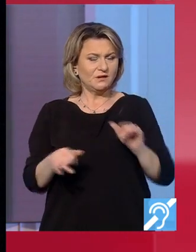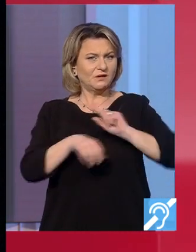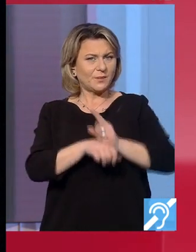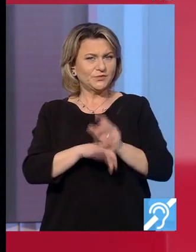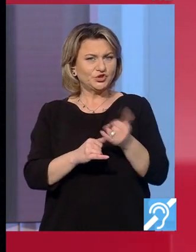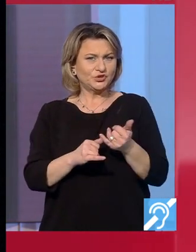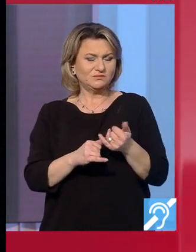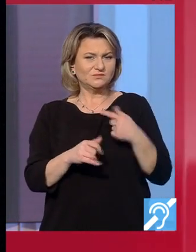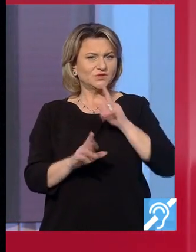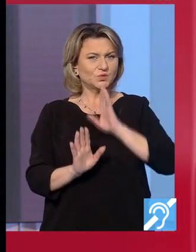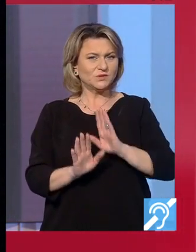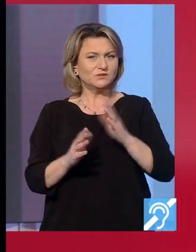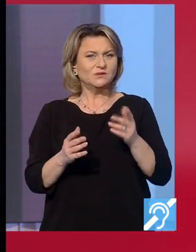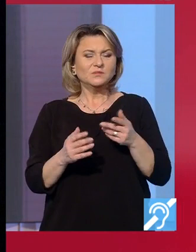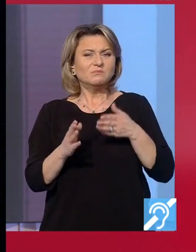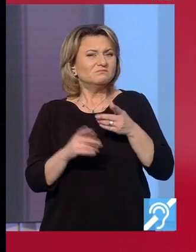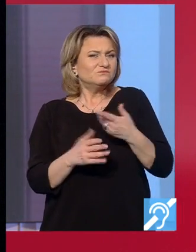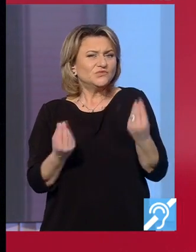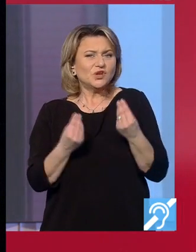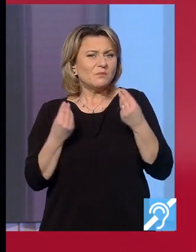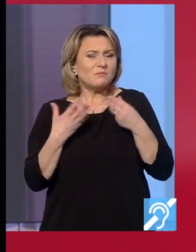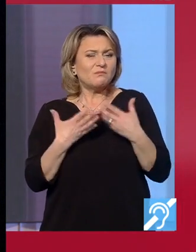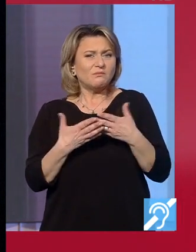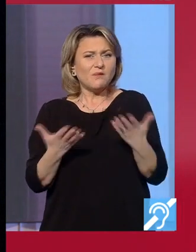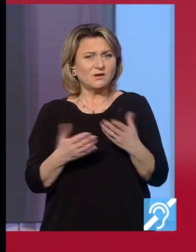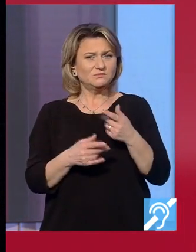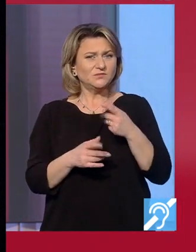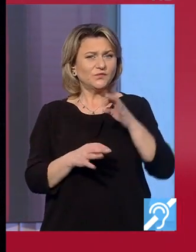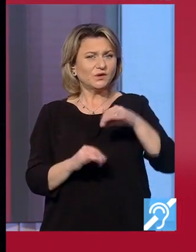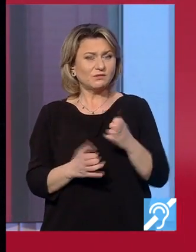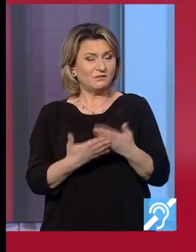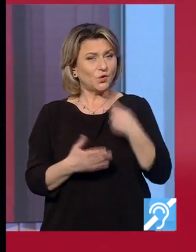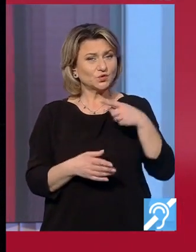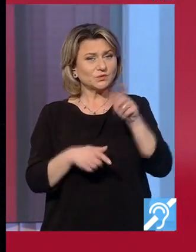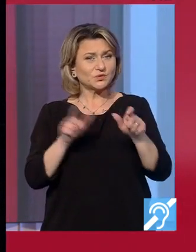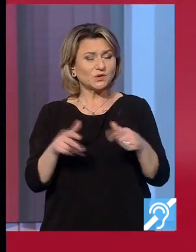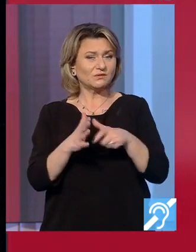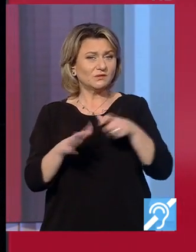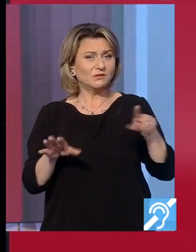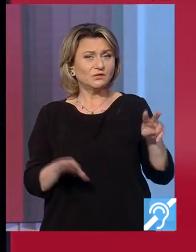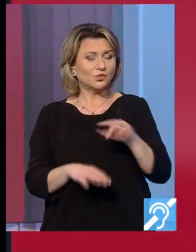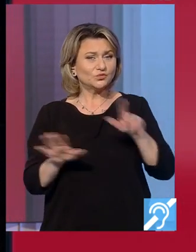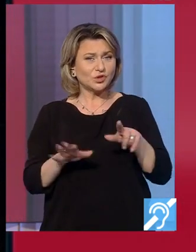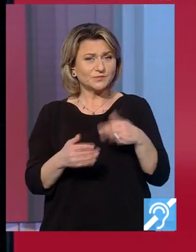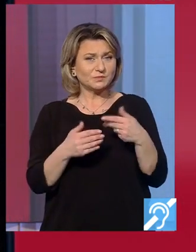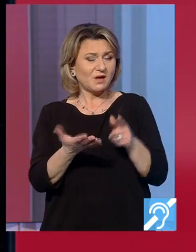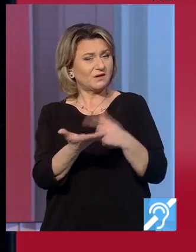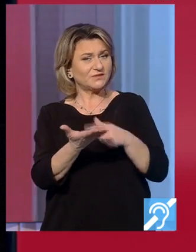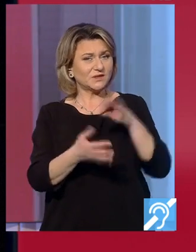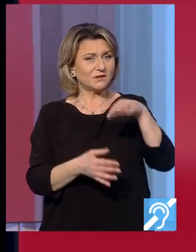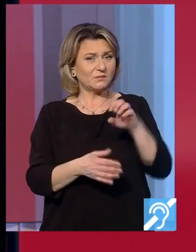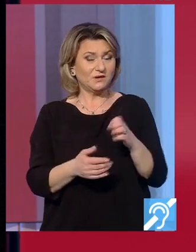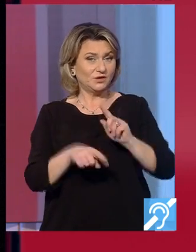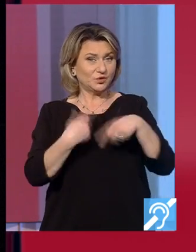fost numit printre cele mai influente 100 de persoane din 2017 de revista Time. După